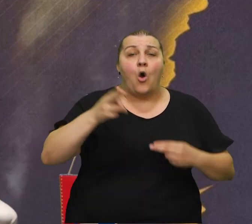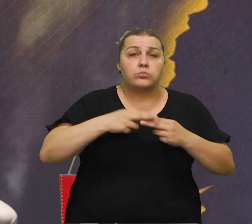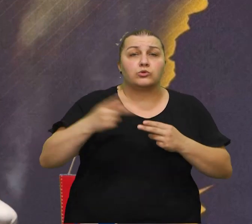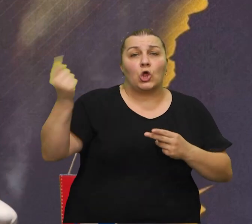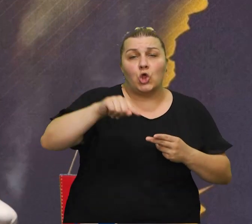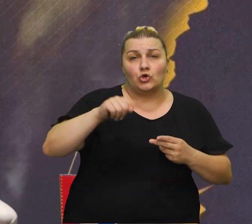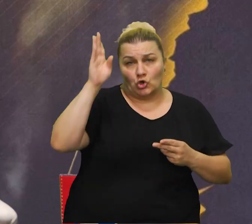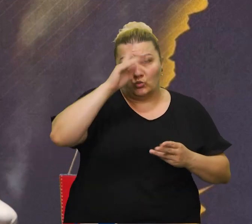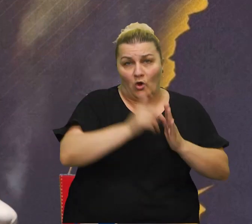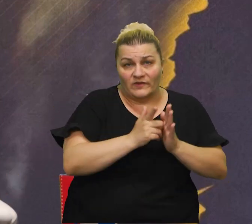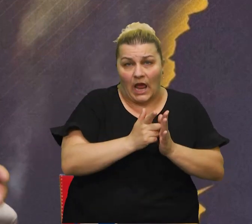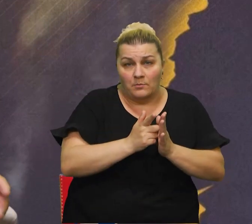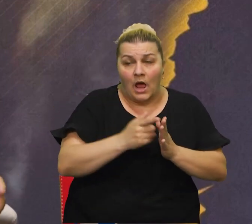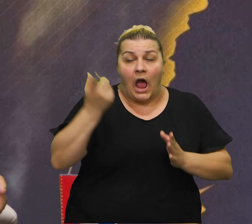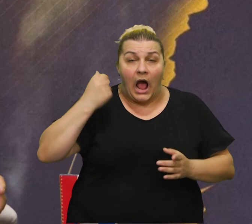Banovinu